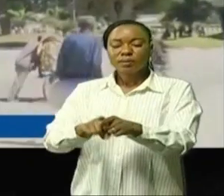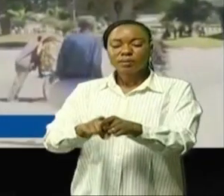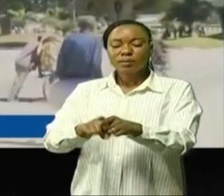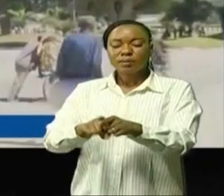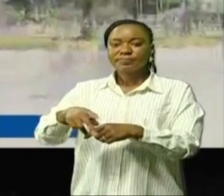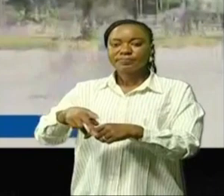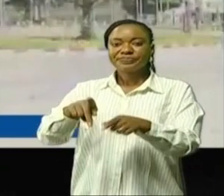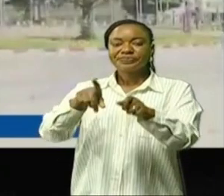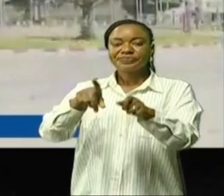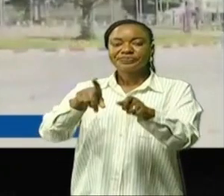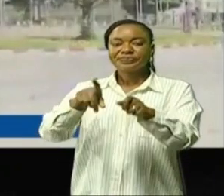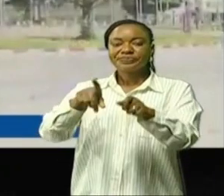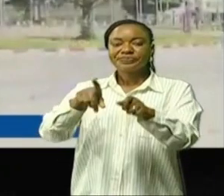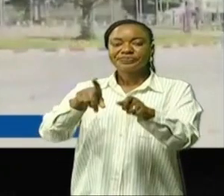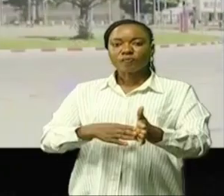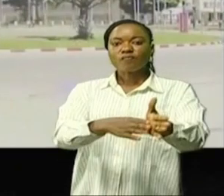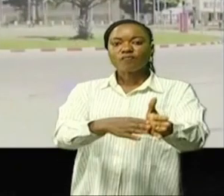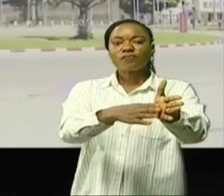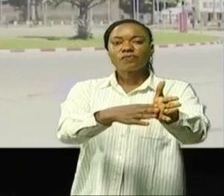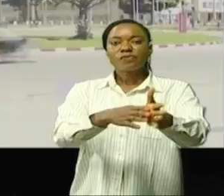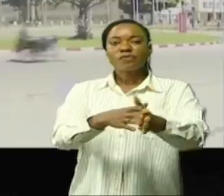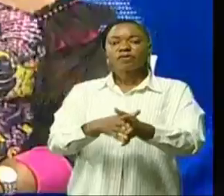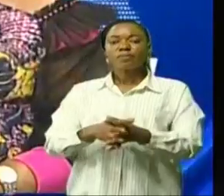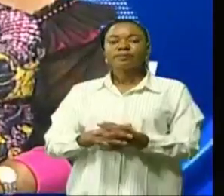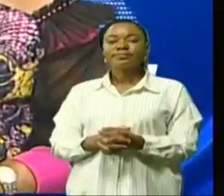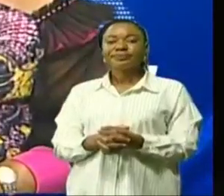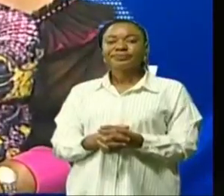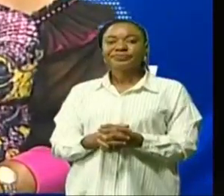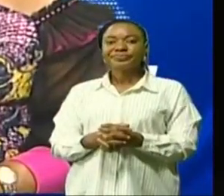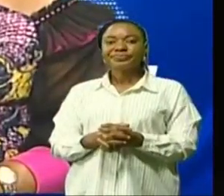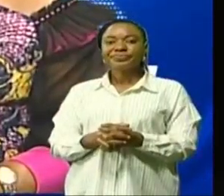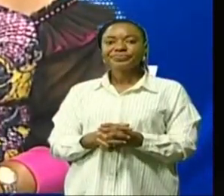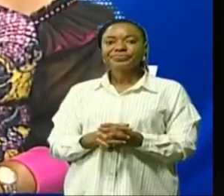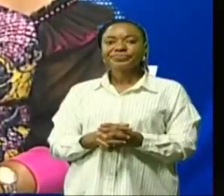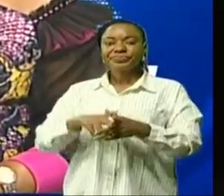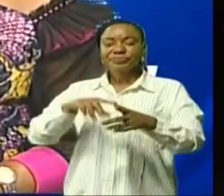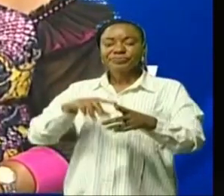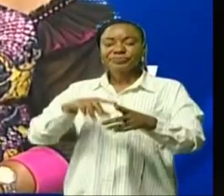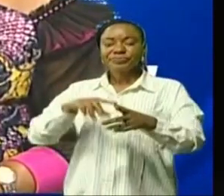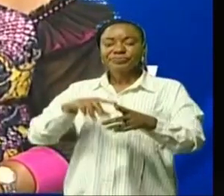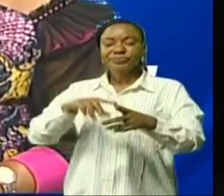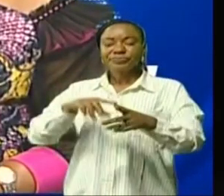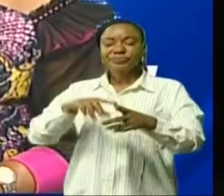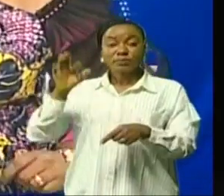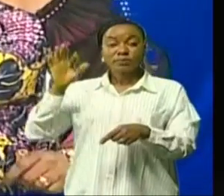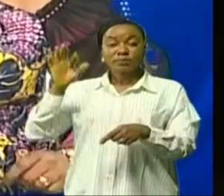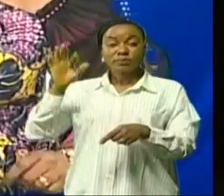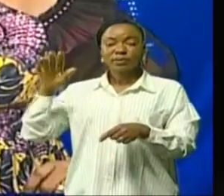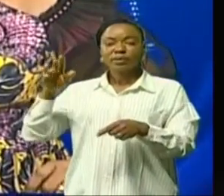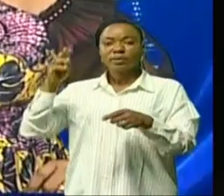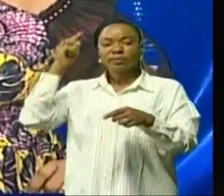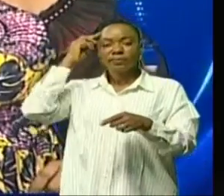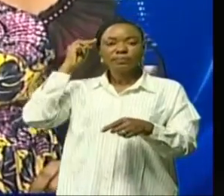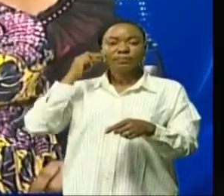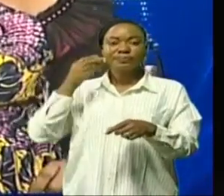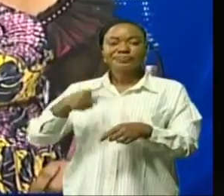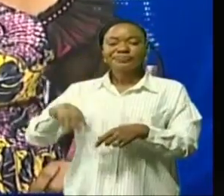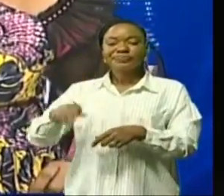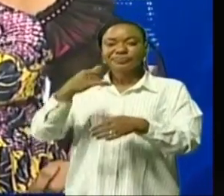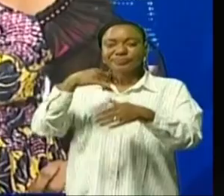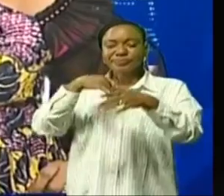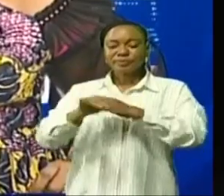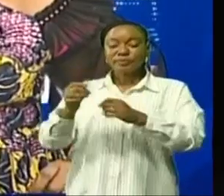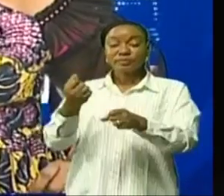qui promet son accompagnement inconditionnel lancement aujourd'hui à Kinshasa par le ministre provincial de l'intérieur de l